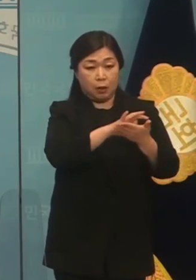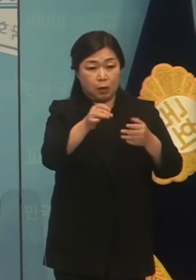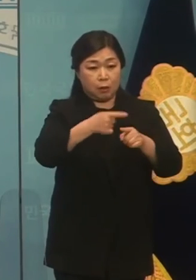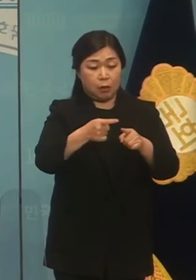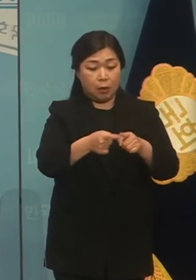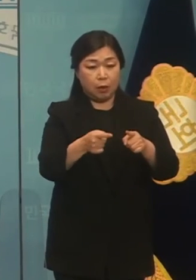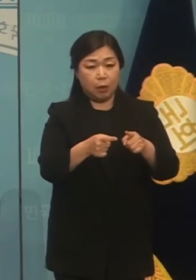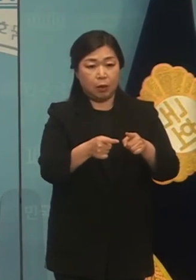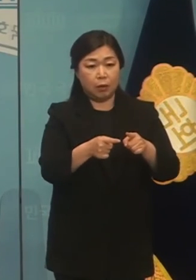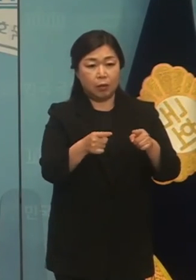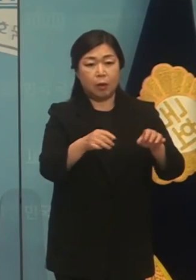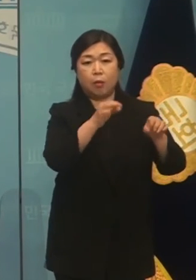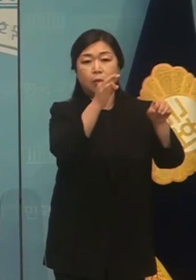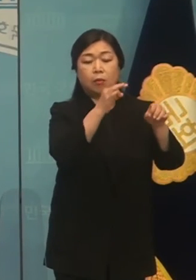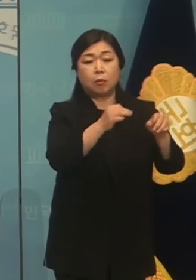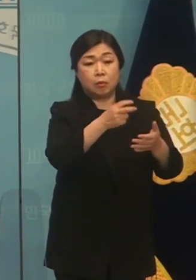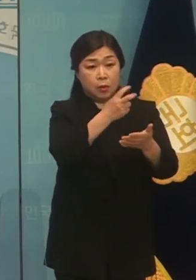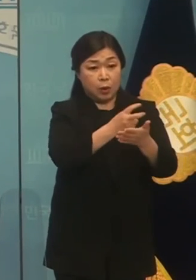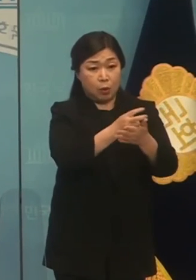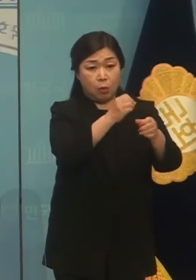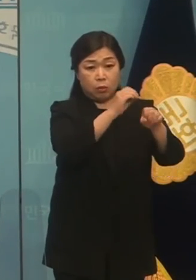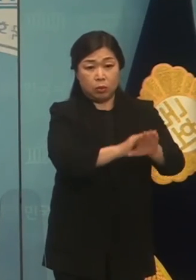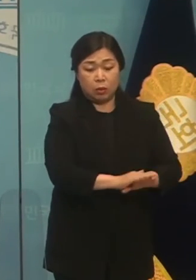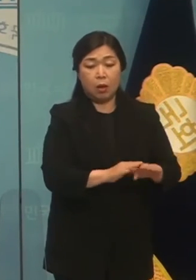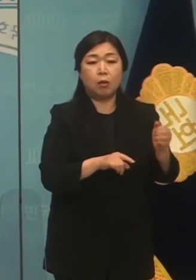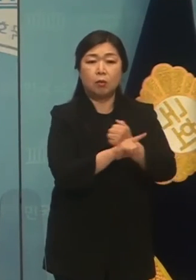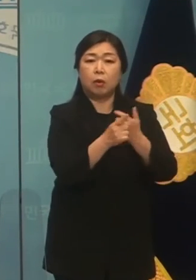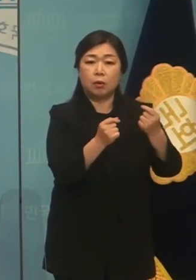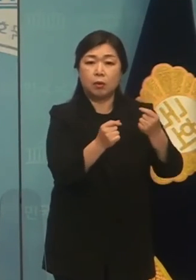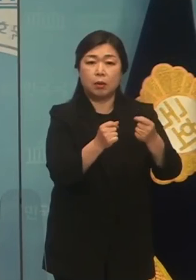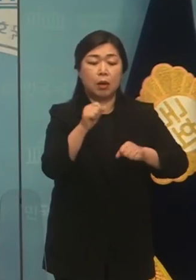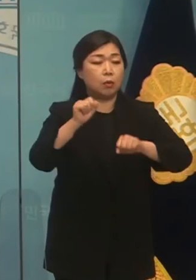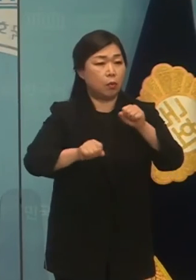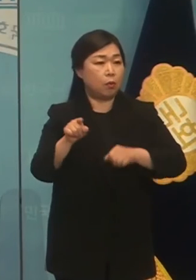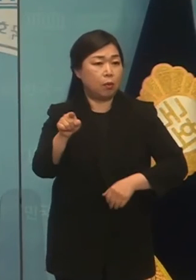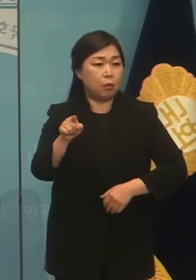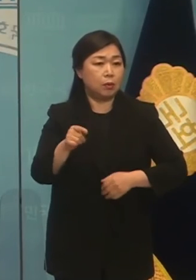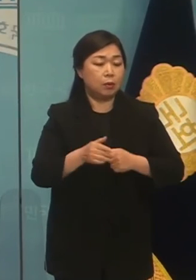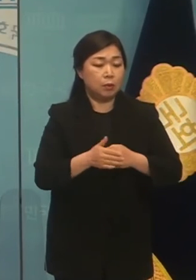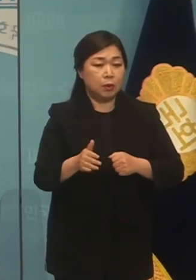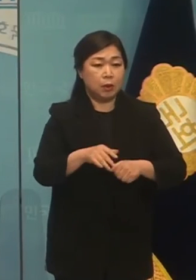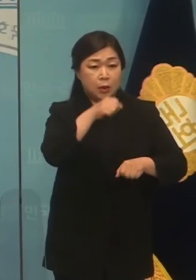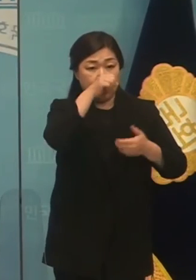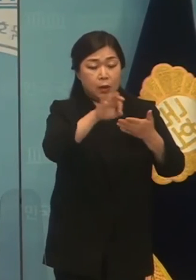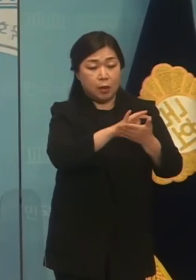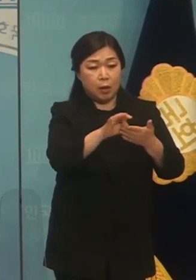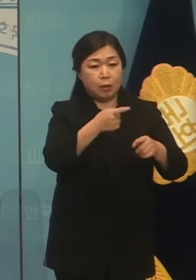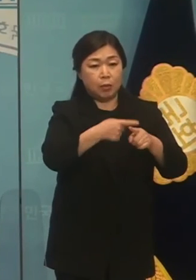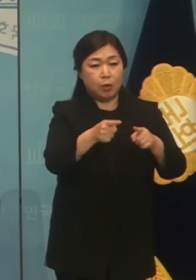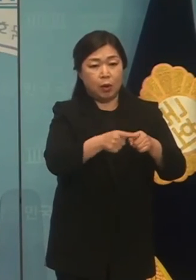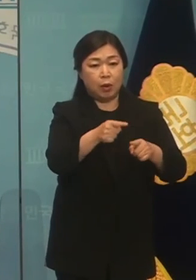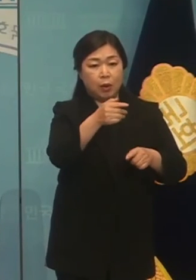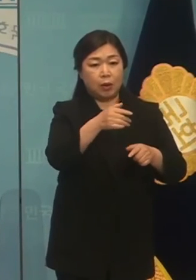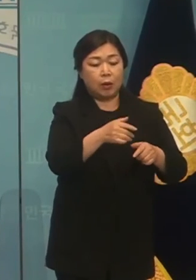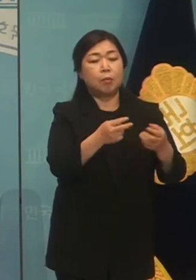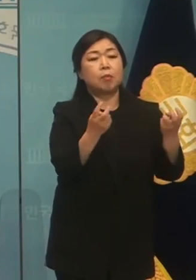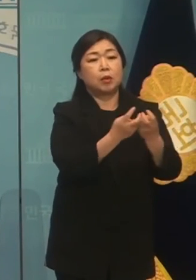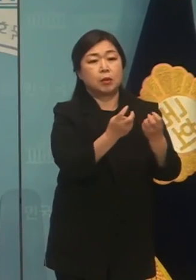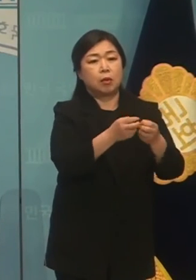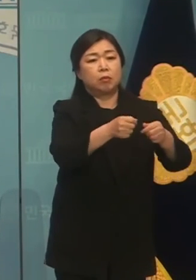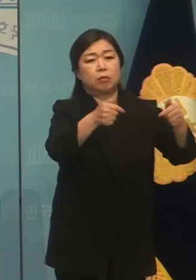무용지물로 만들겠다고 작심한 것 같습니다. 예탁 제도는 늘렸다, 줄였다 하면 고무줄이 아닙니다.